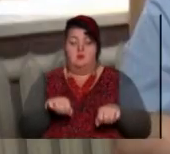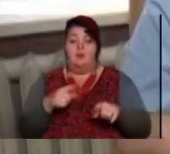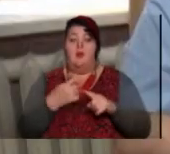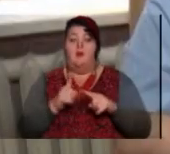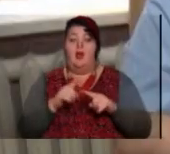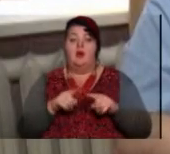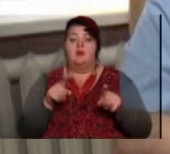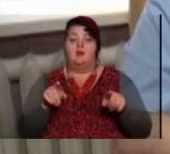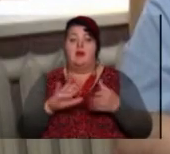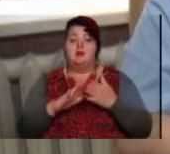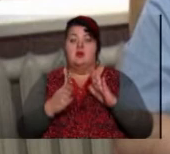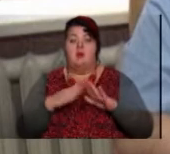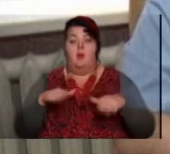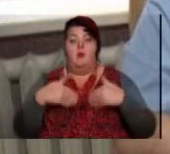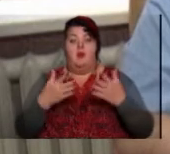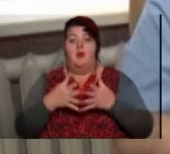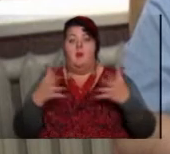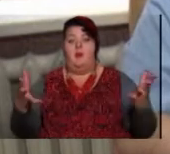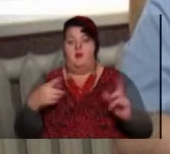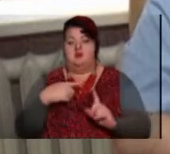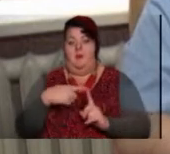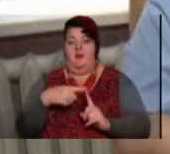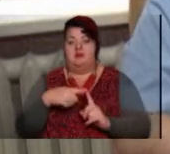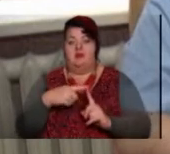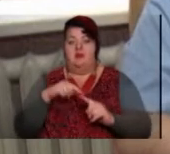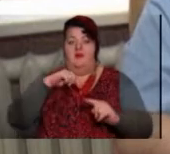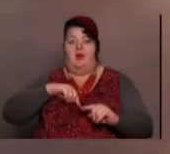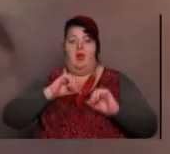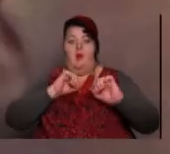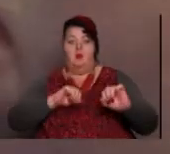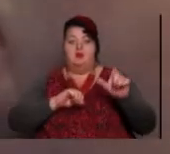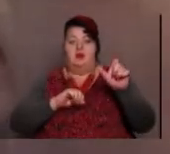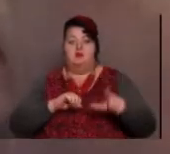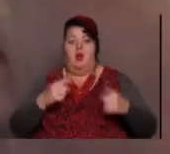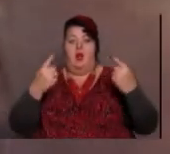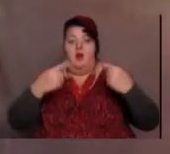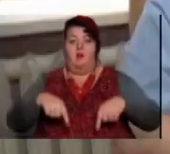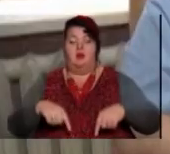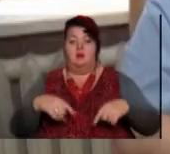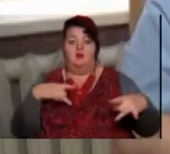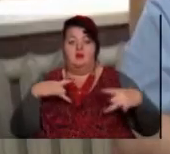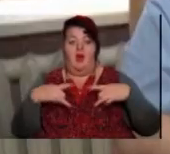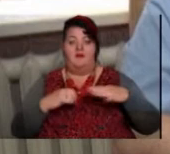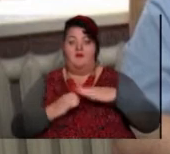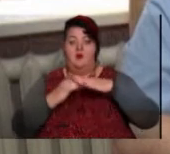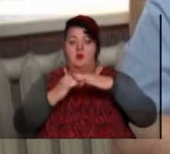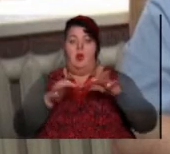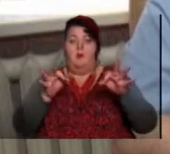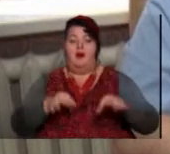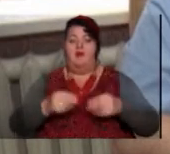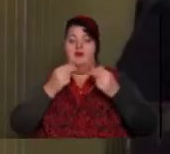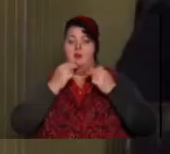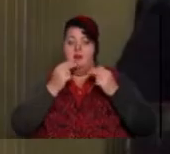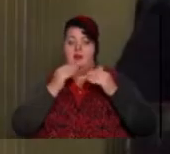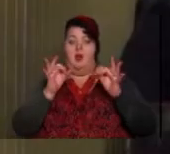ситуації б порекомендував побільше позитиву. Умунітет цього людина падає на фоні стресів. Звісно, правильне питання, правильний